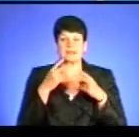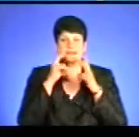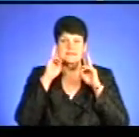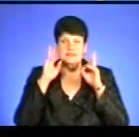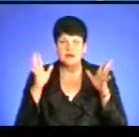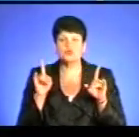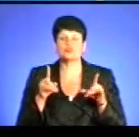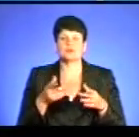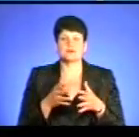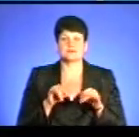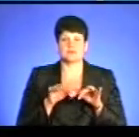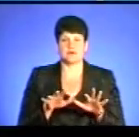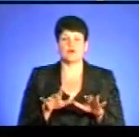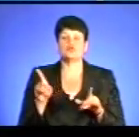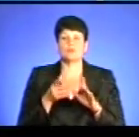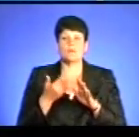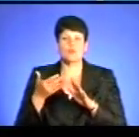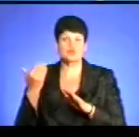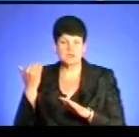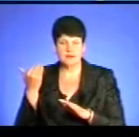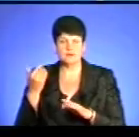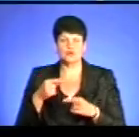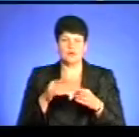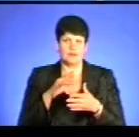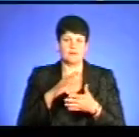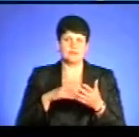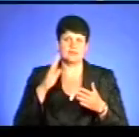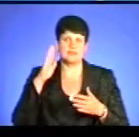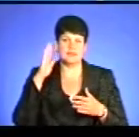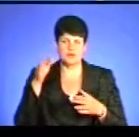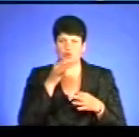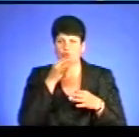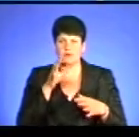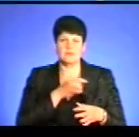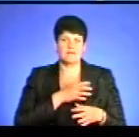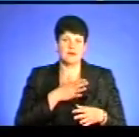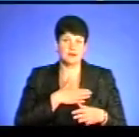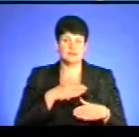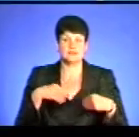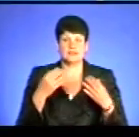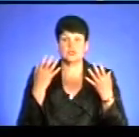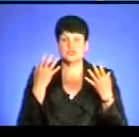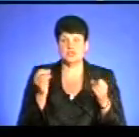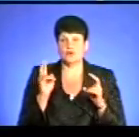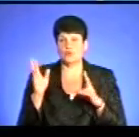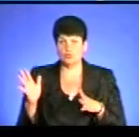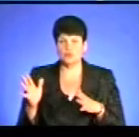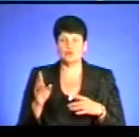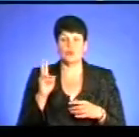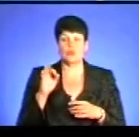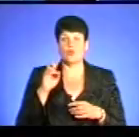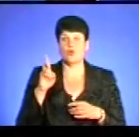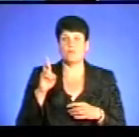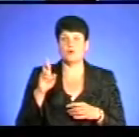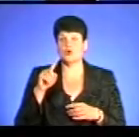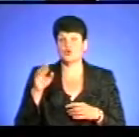а чому така реакція. І що ми цей раз пропускаємо? Тодайше, будь приватник запросить, наприклад, ще якийсь артист в такому зону може запросити. А чому